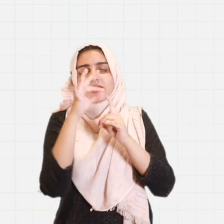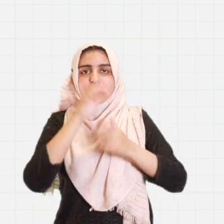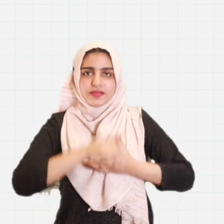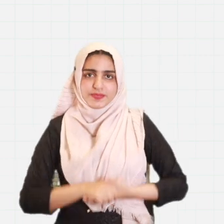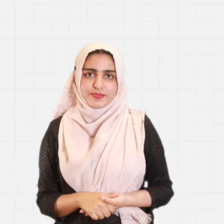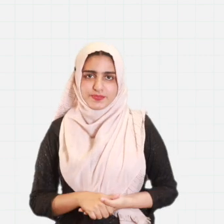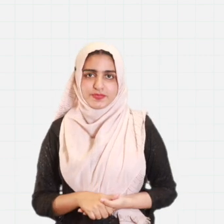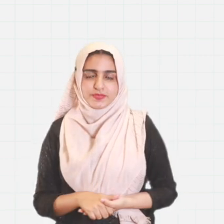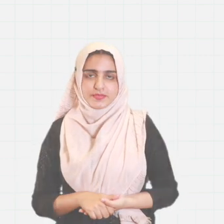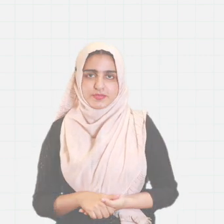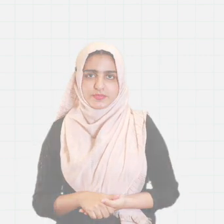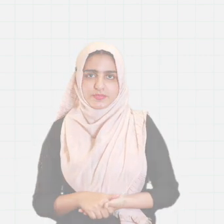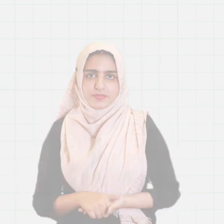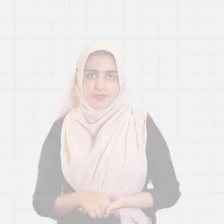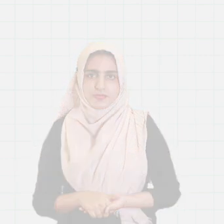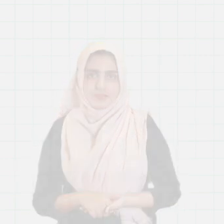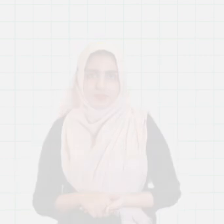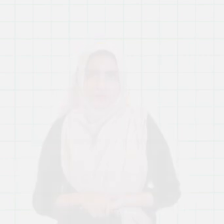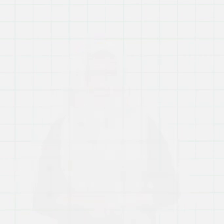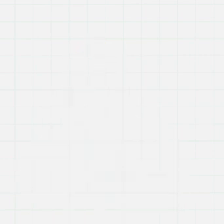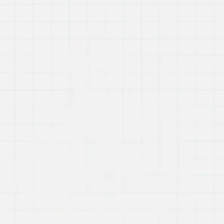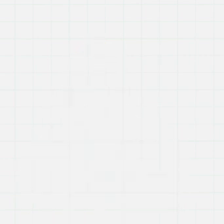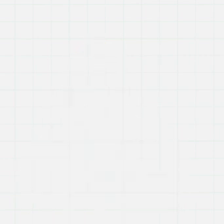ایلیکشن کمیشن اف پاکستان